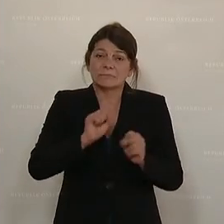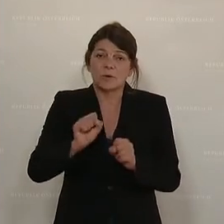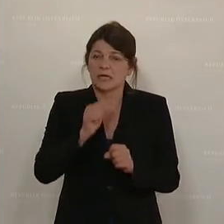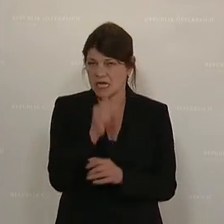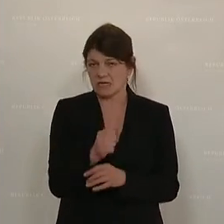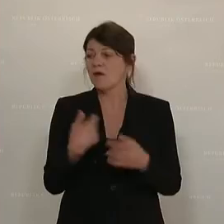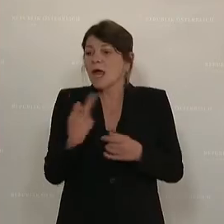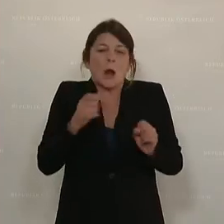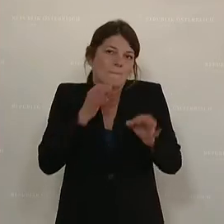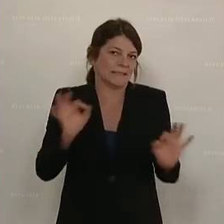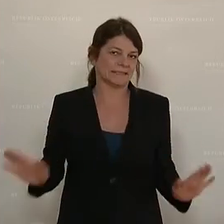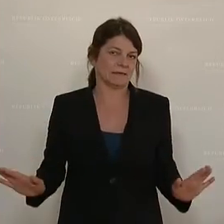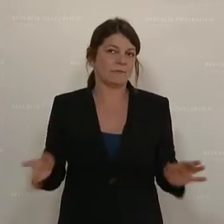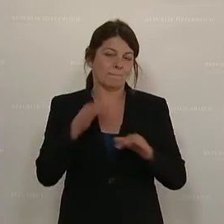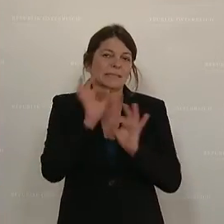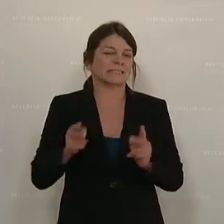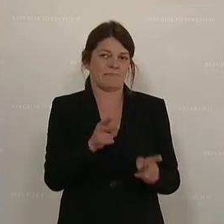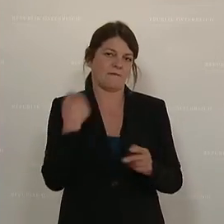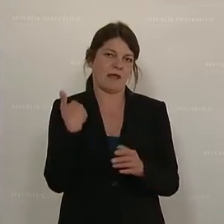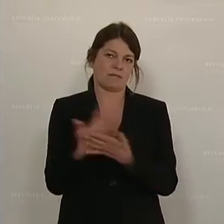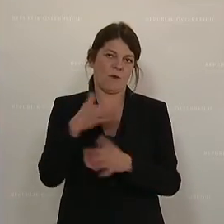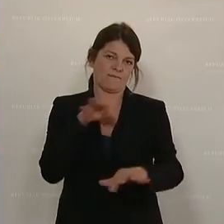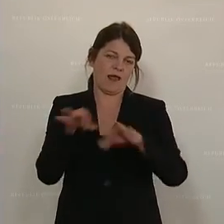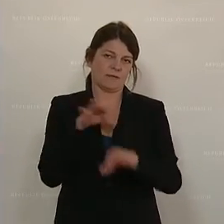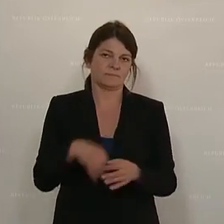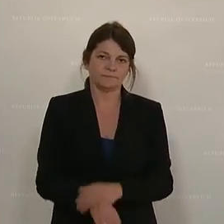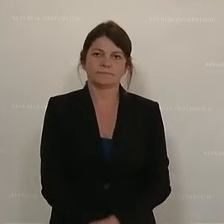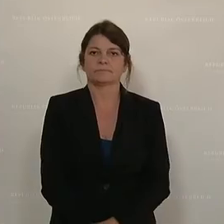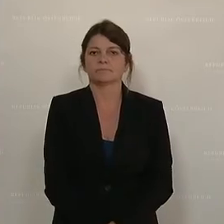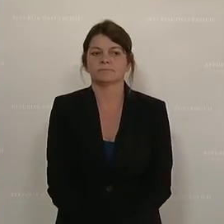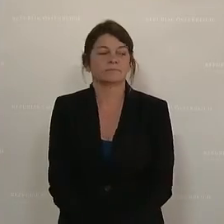besser. Und der beste Weg wäre neu wahlen. Und der beste Weg wäre neu.